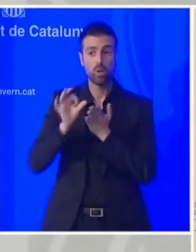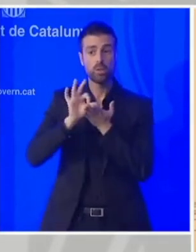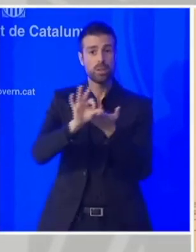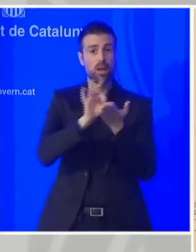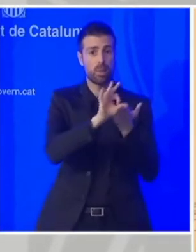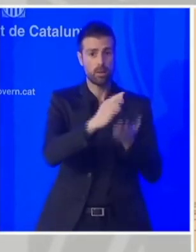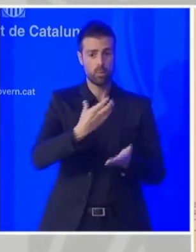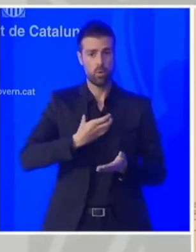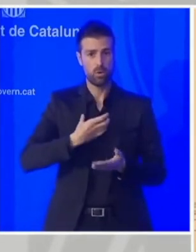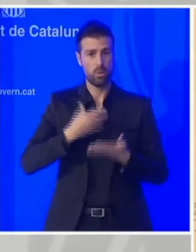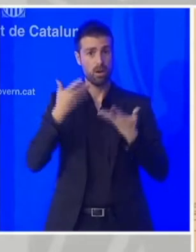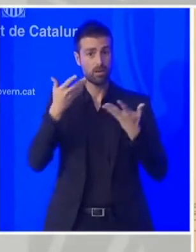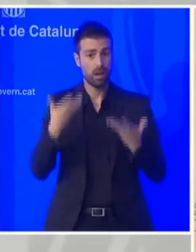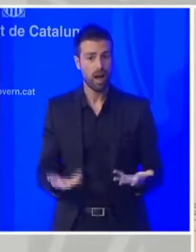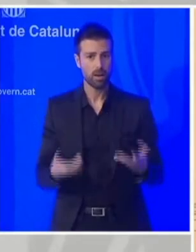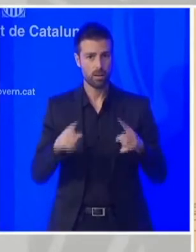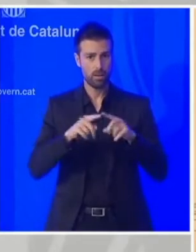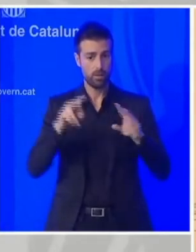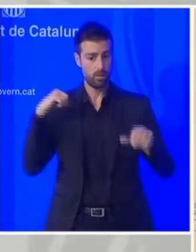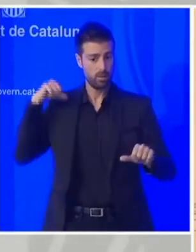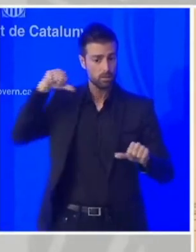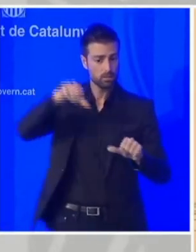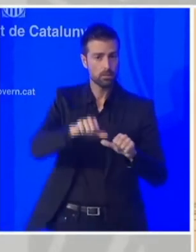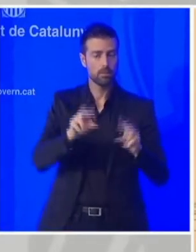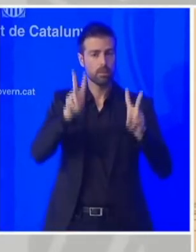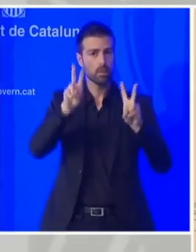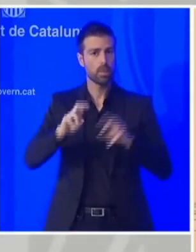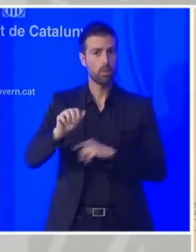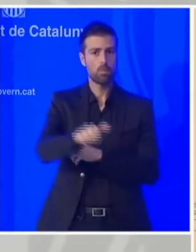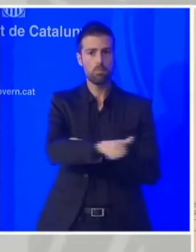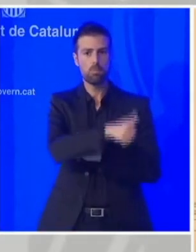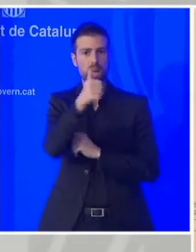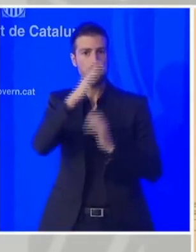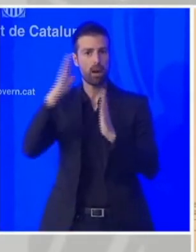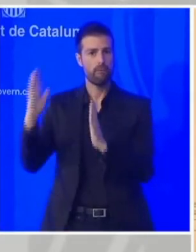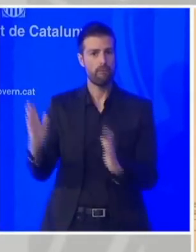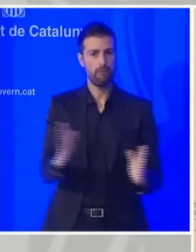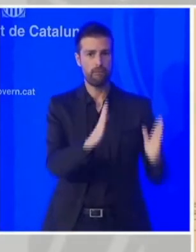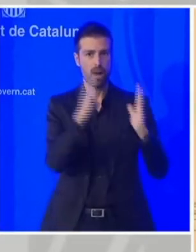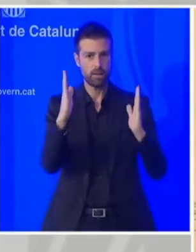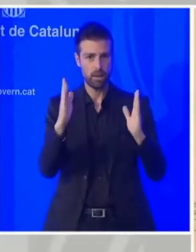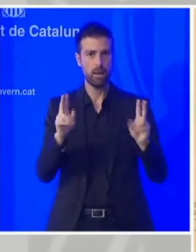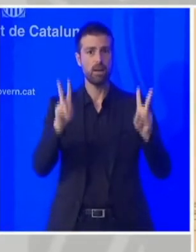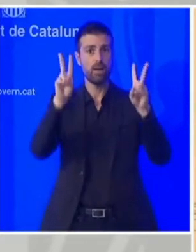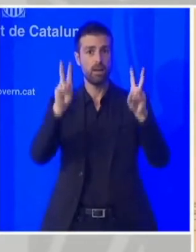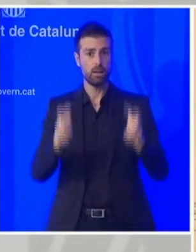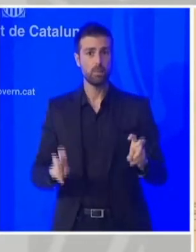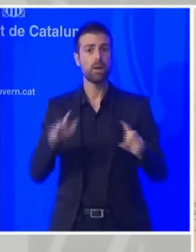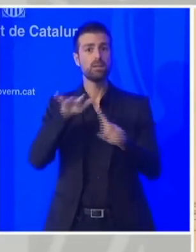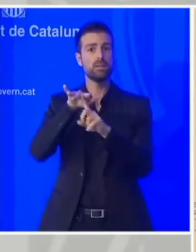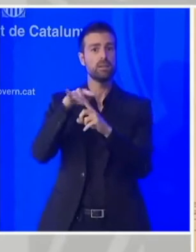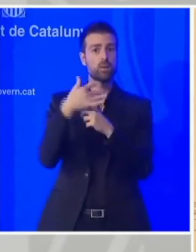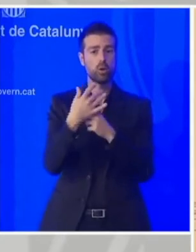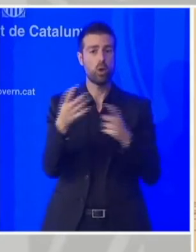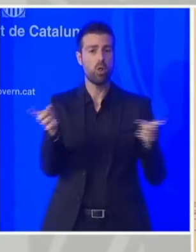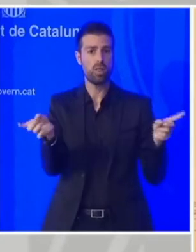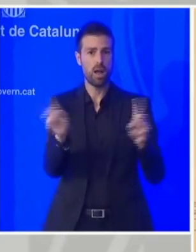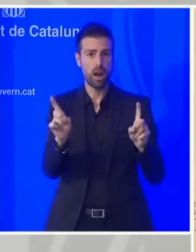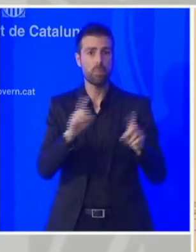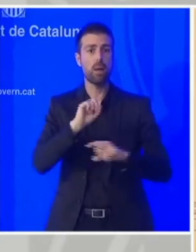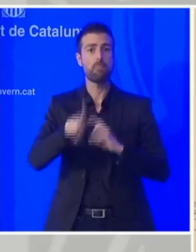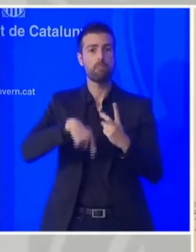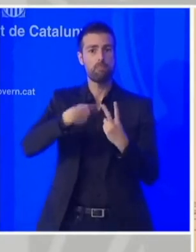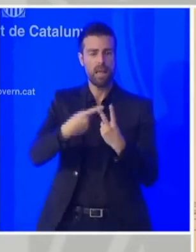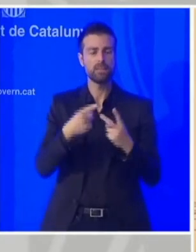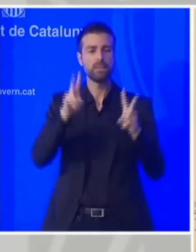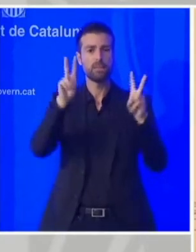que a hores d'ara, amb la primera fase de l'estat d'alarma, amb els desconfinaments de la primera fase de'estat